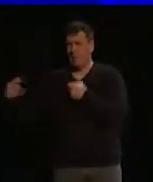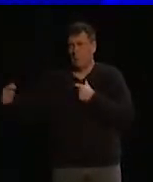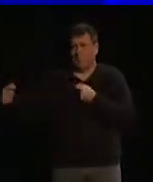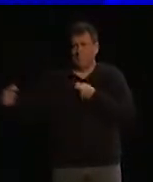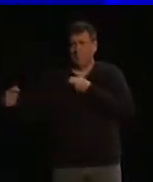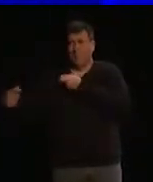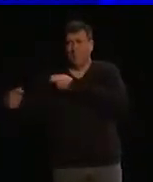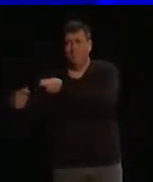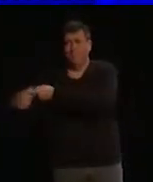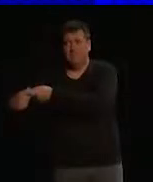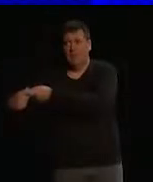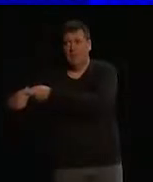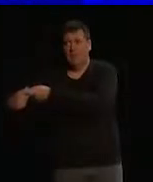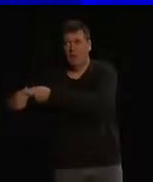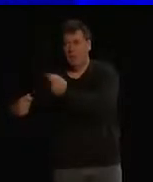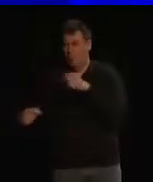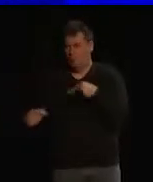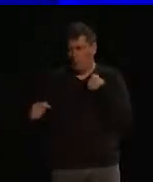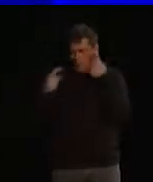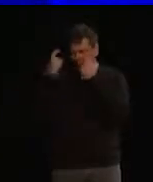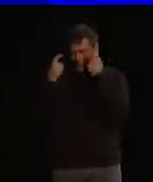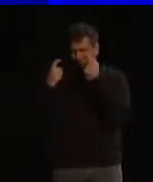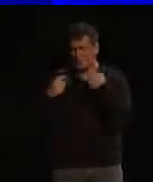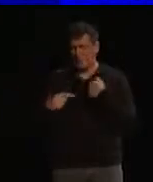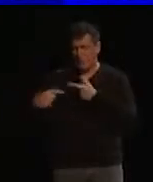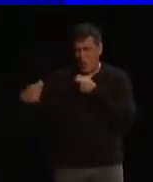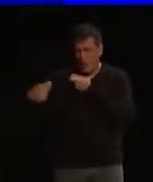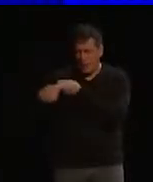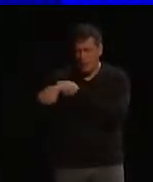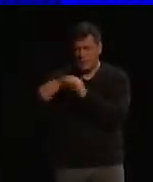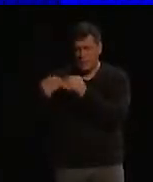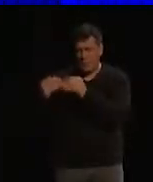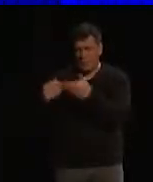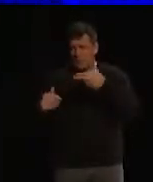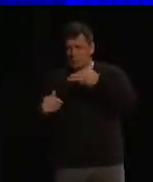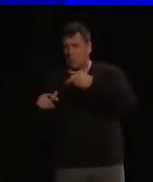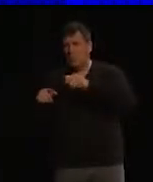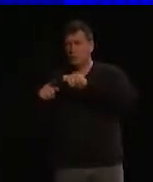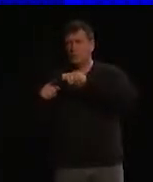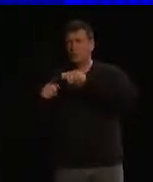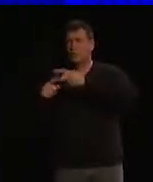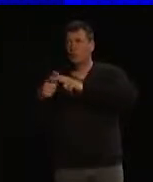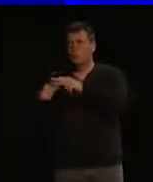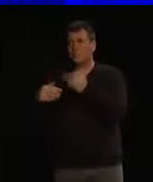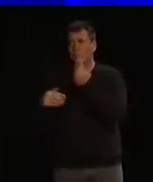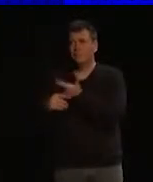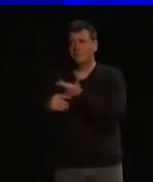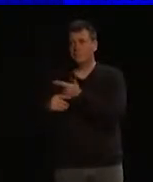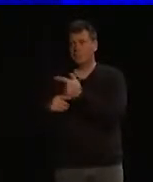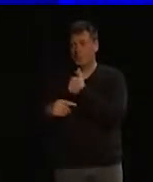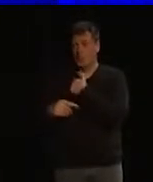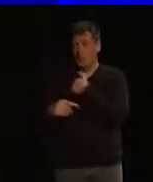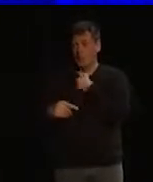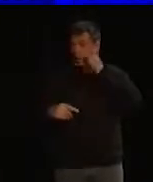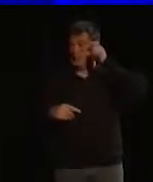outil. Vous allez devoir mémoriser des informations et être attentif au moindre signal pour réagir au plus vite. Tôt ou tard,